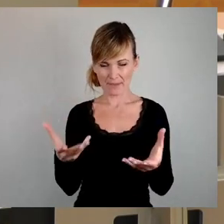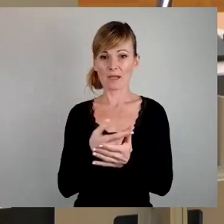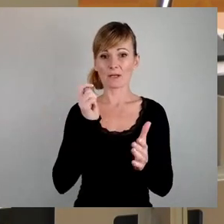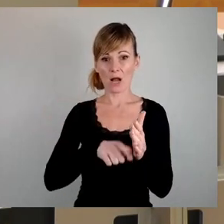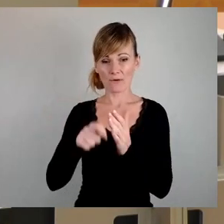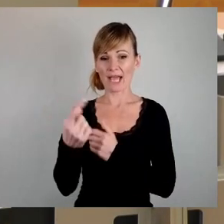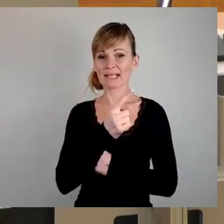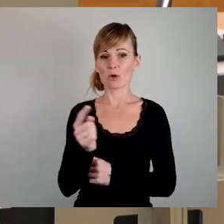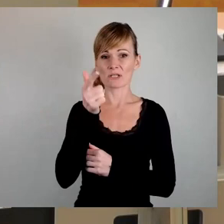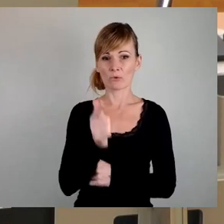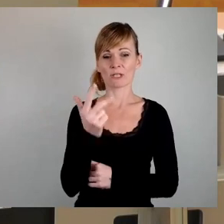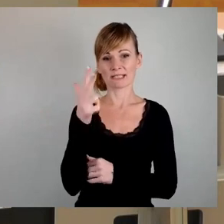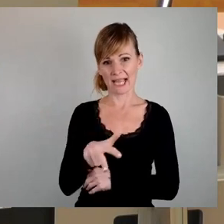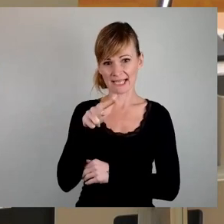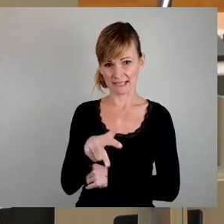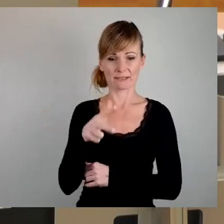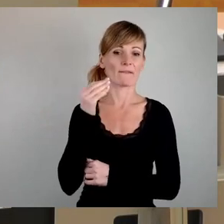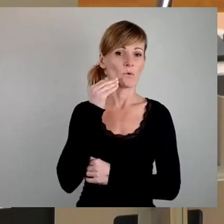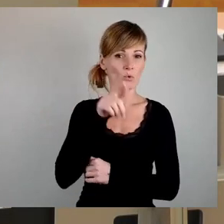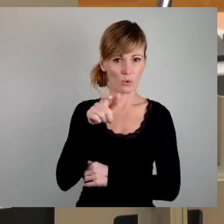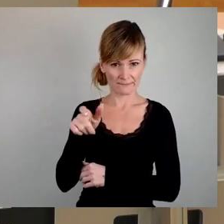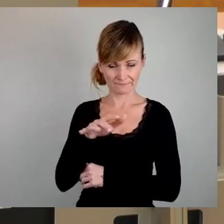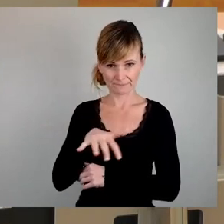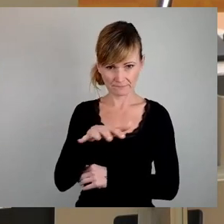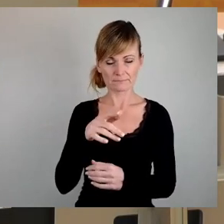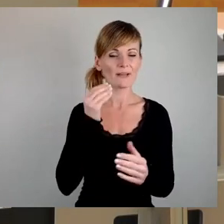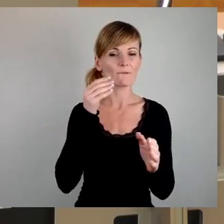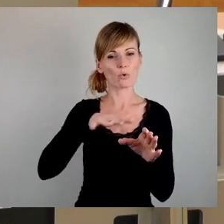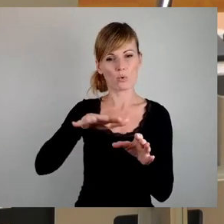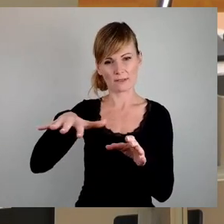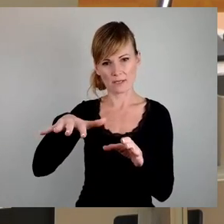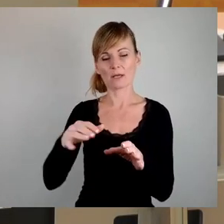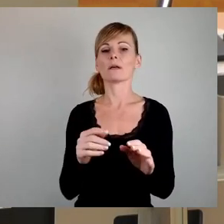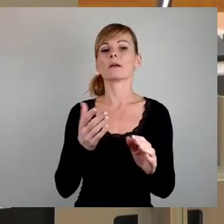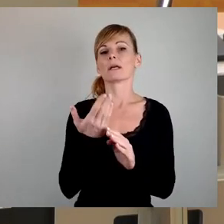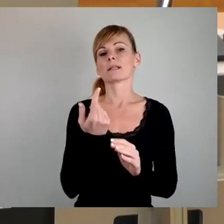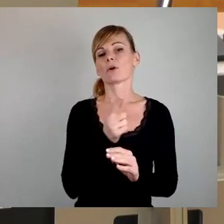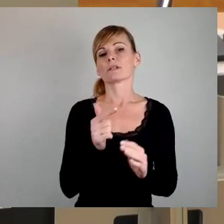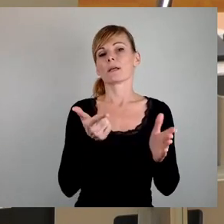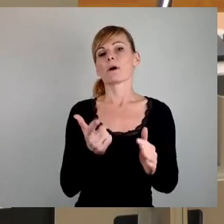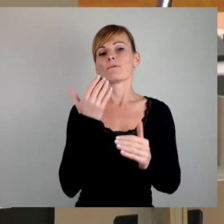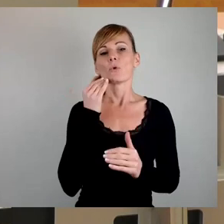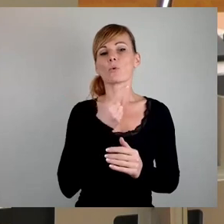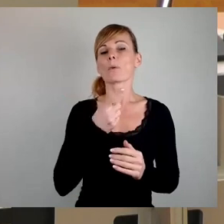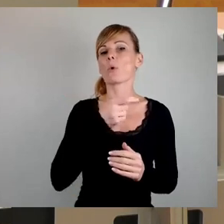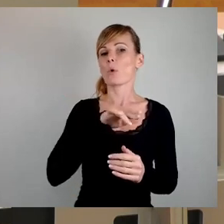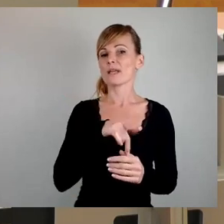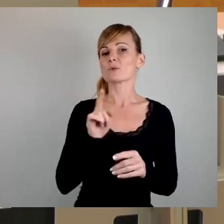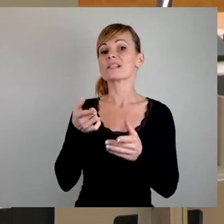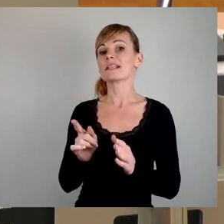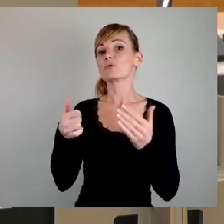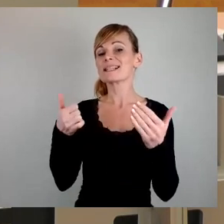.213 Wohnungen, davon 507 Wohneinheiten im Stadtgebiet Reich Prolis und 706